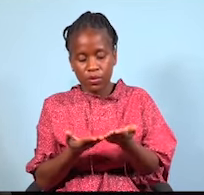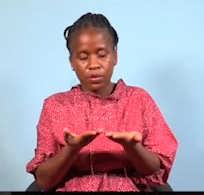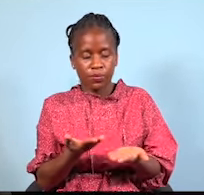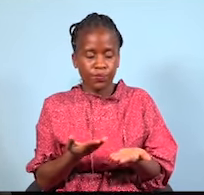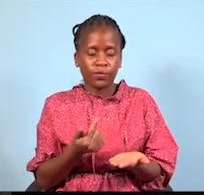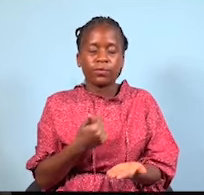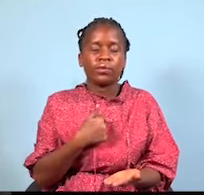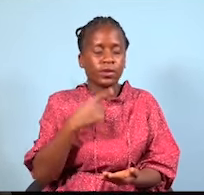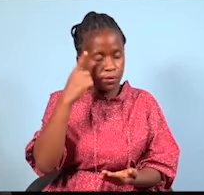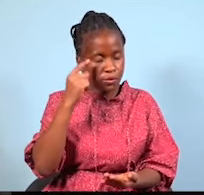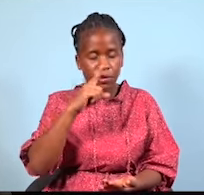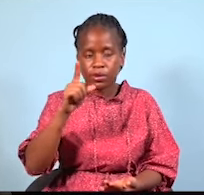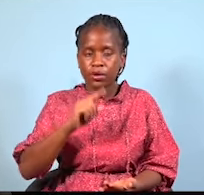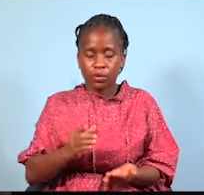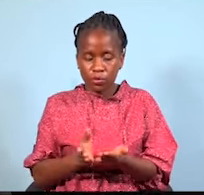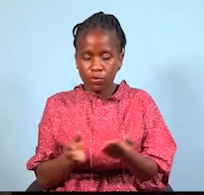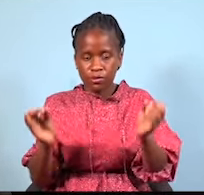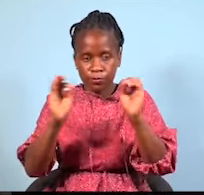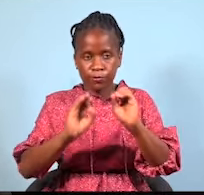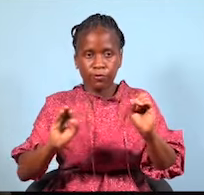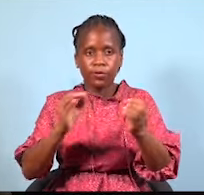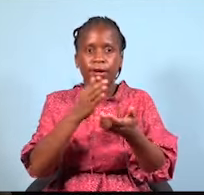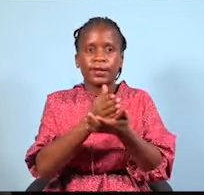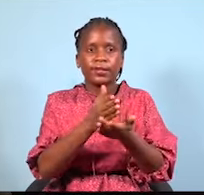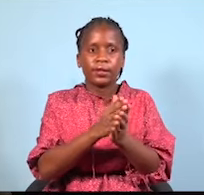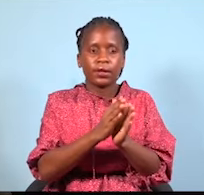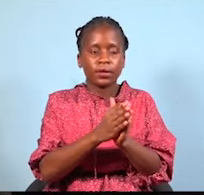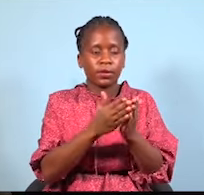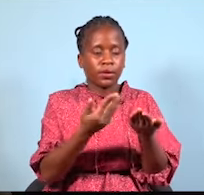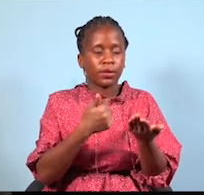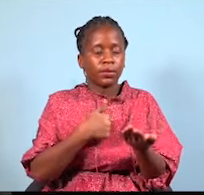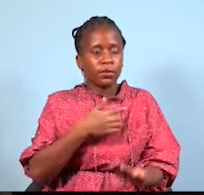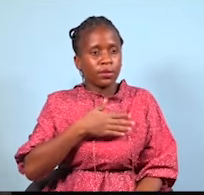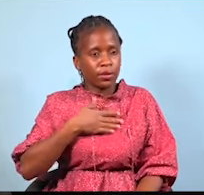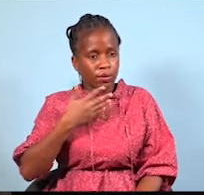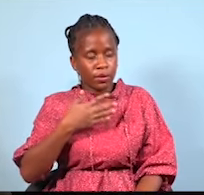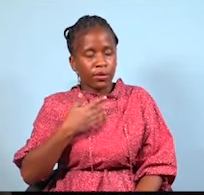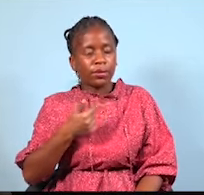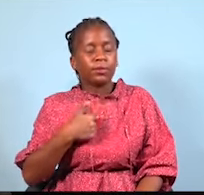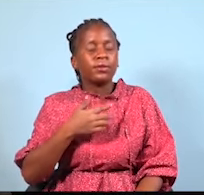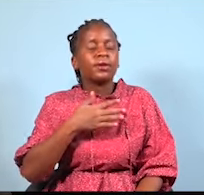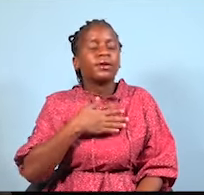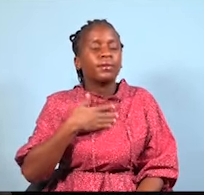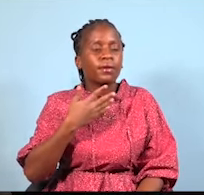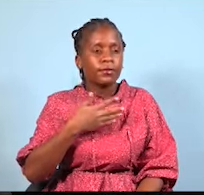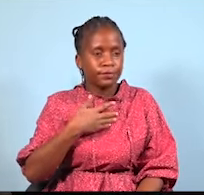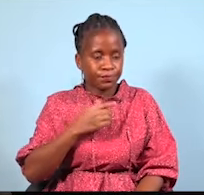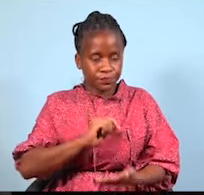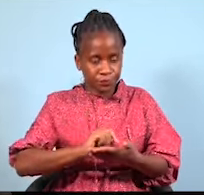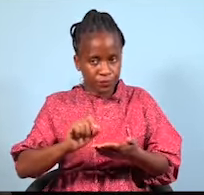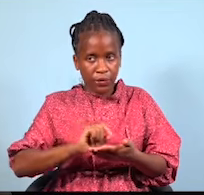kila kitabu kuna semu moja nilitamani. Nimeandika na tamani, wanao kuwa nyuma ya hizi tasisi.